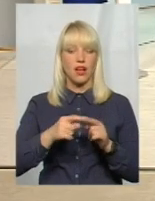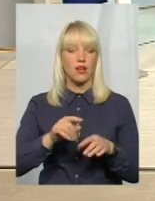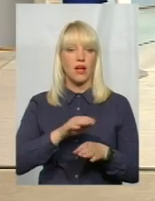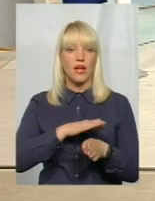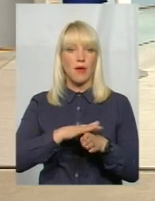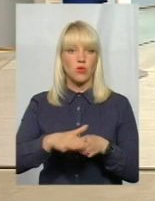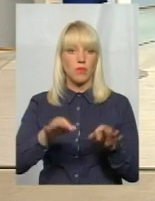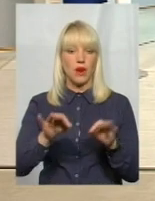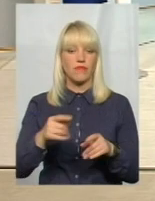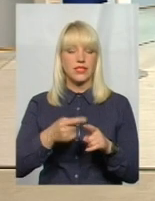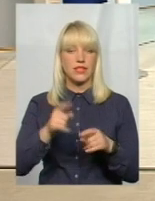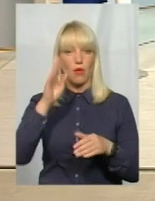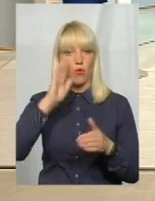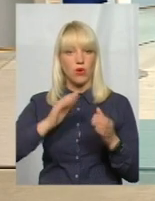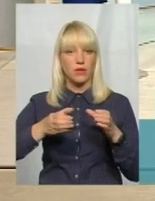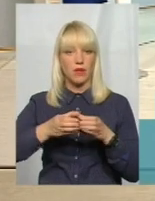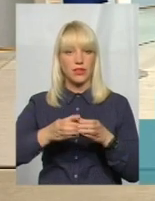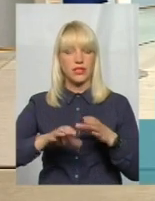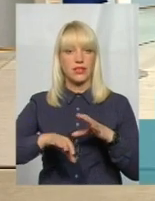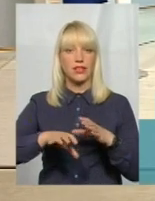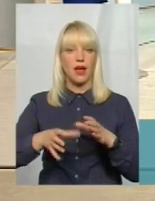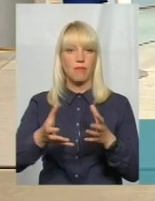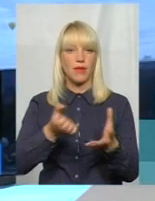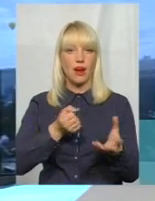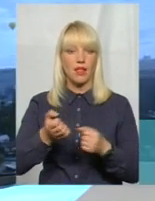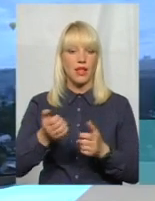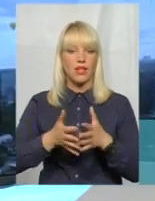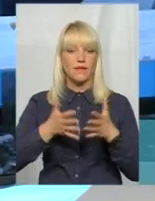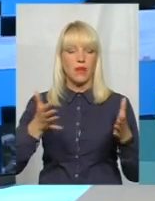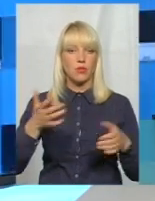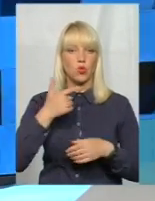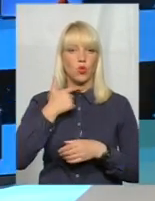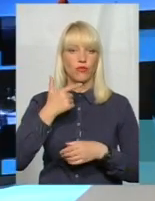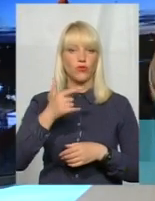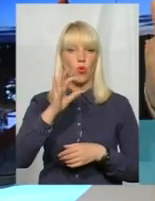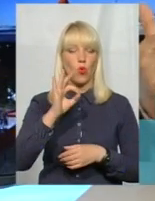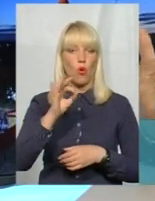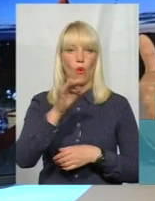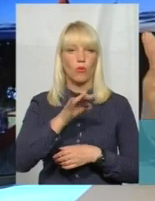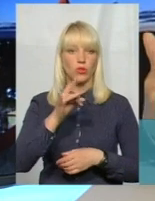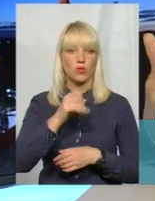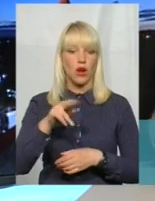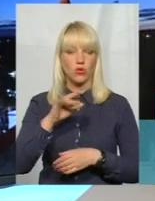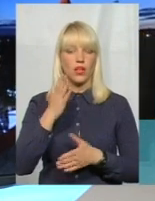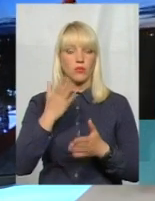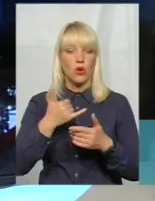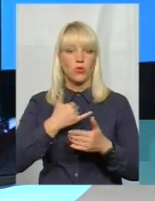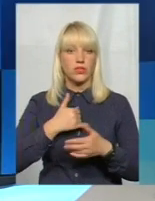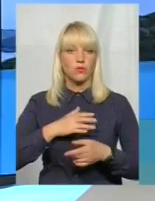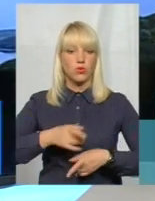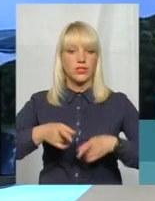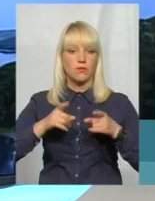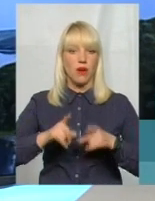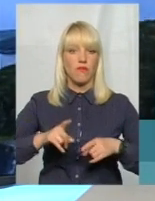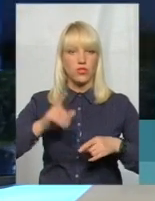набрала найбільше голосів обласного раду. І якби в нас були справжні партії, то тоді